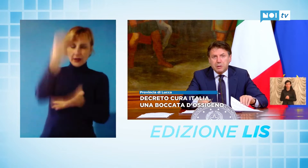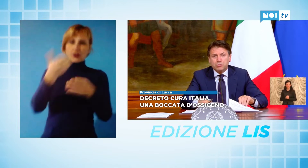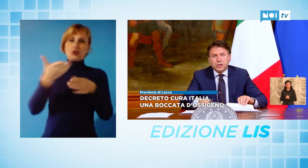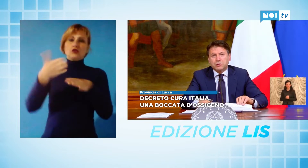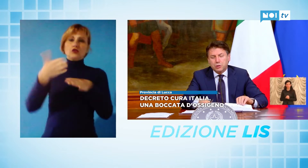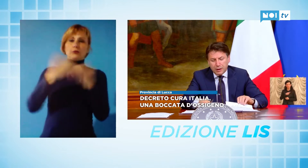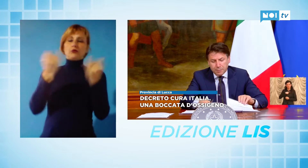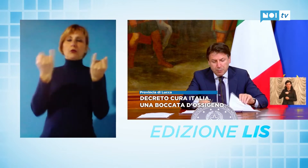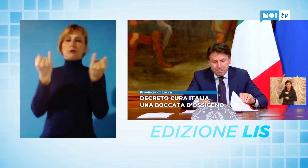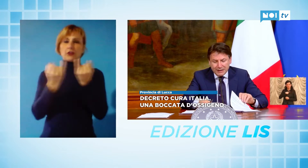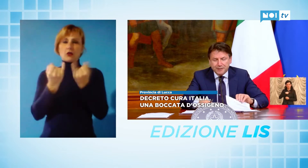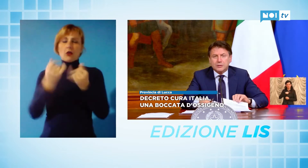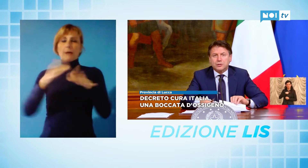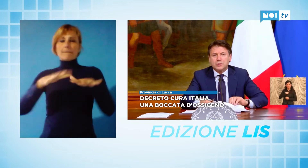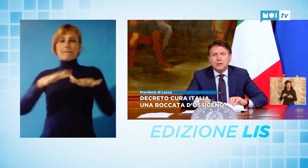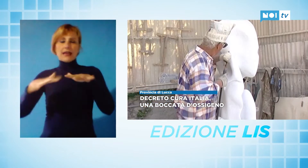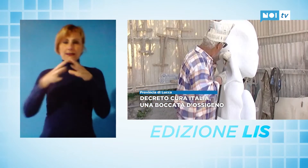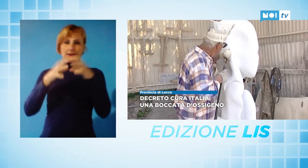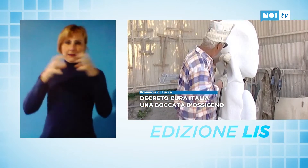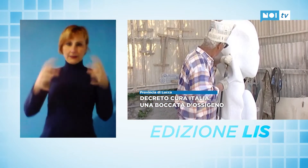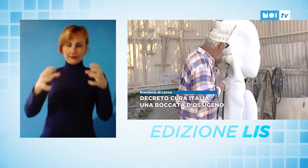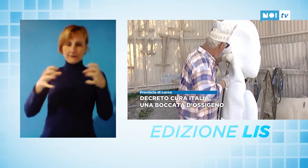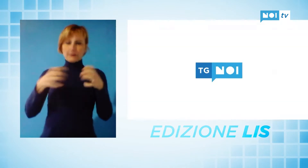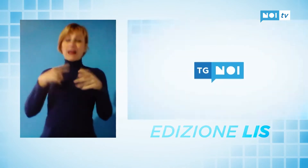ma si chiedono tempi rapidi per l'erogazione.